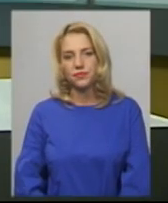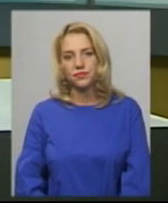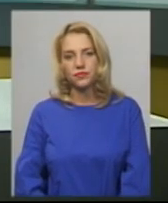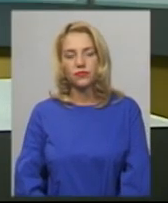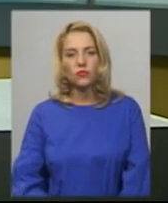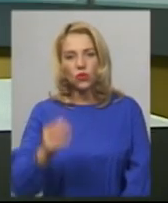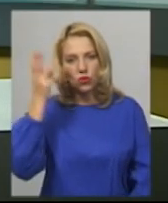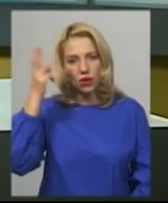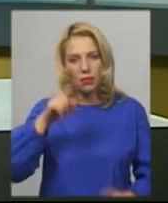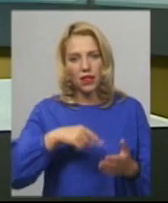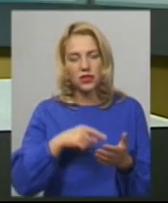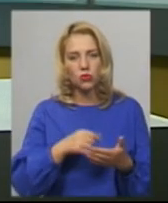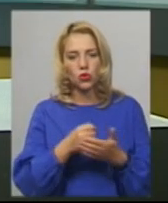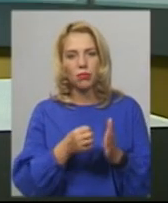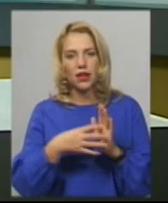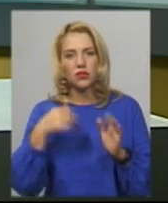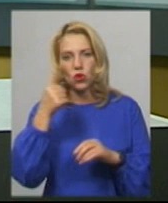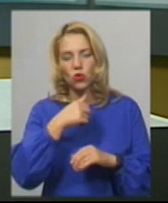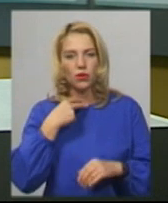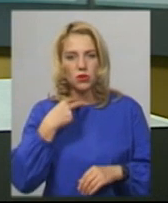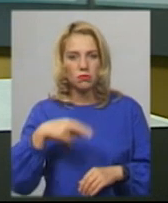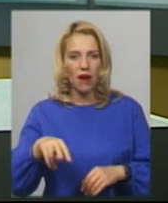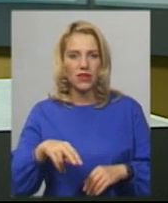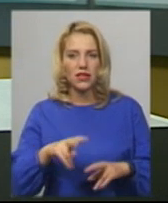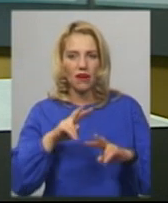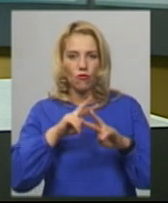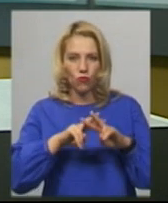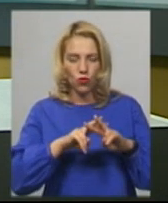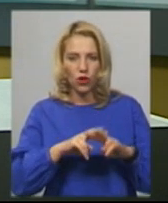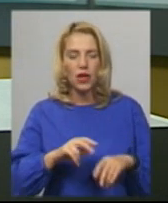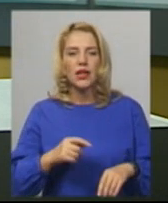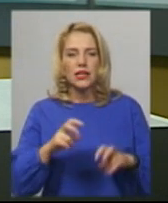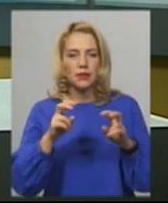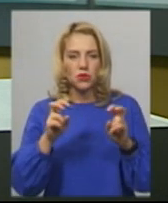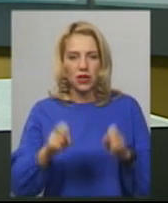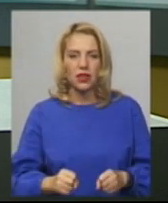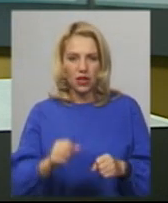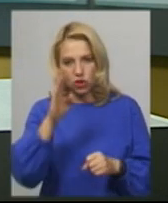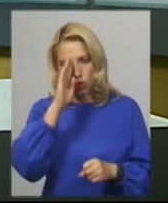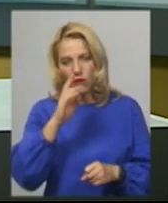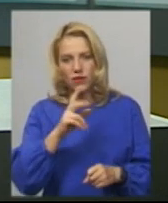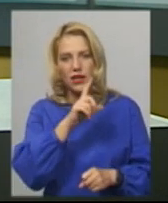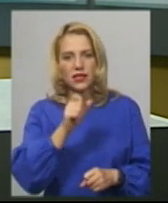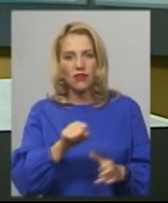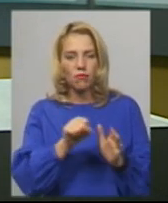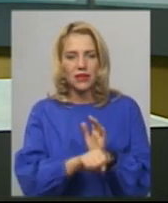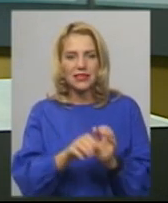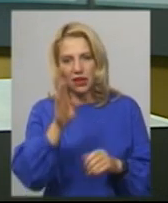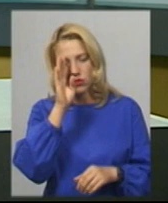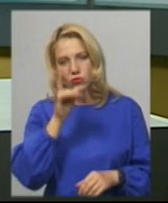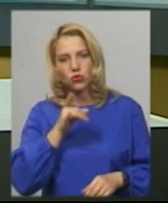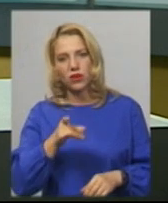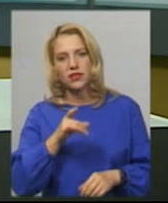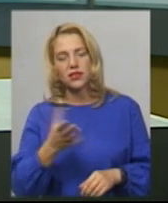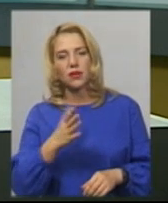У Хмельницькому до 15 років позбавлення волі засудили чоловіка за вбивство водія таксі, яке той скоїв у липні 2018